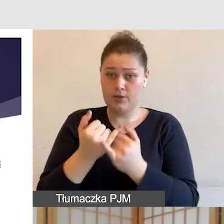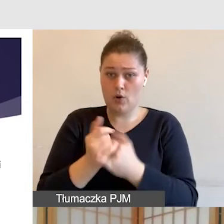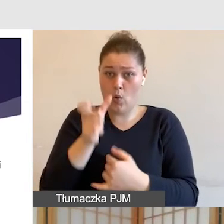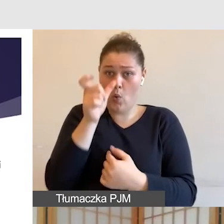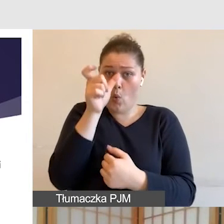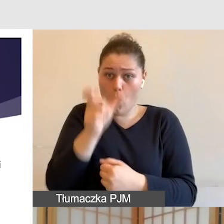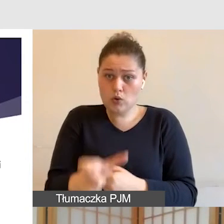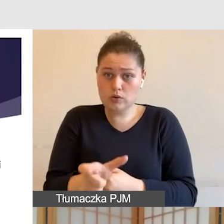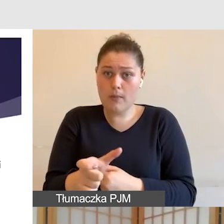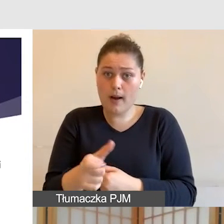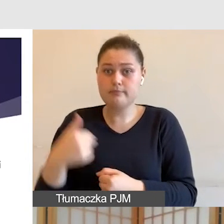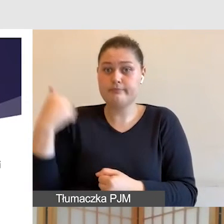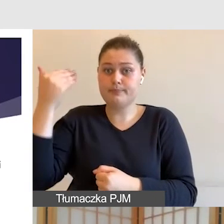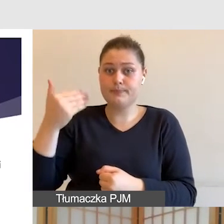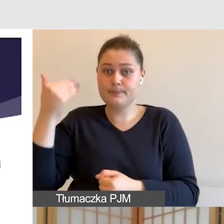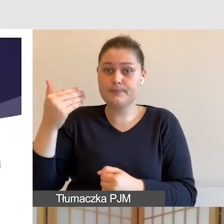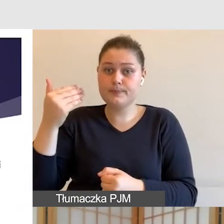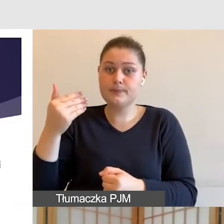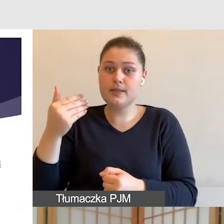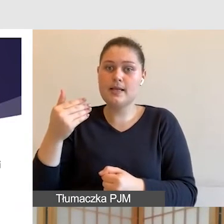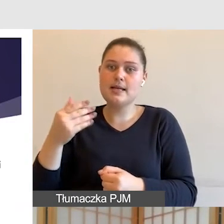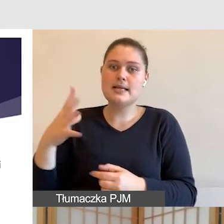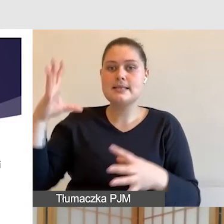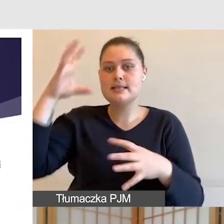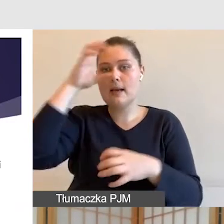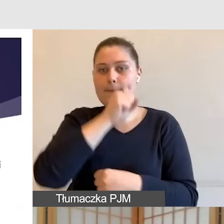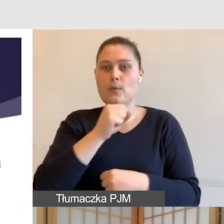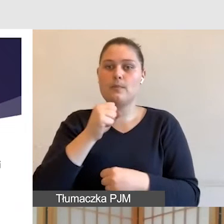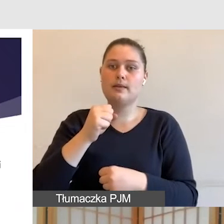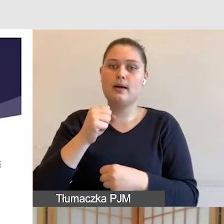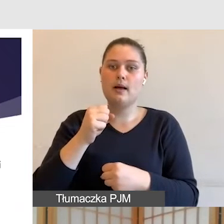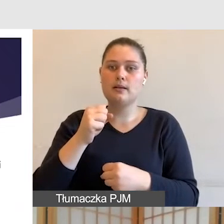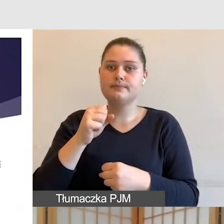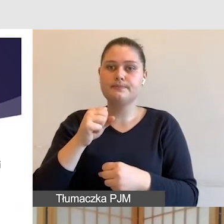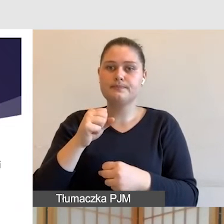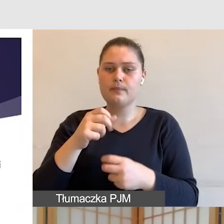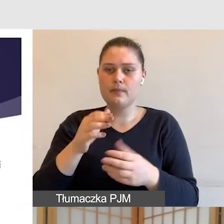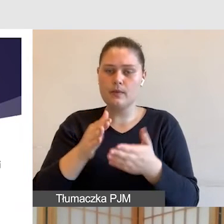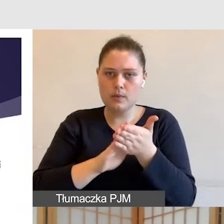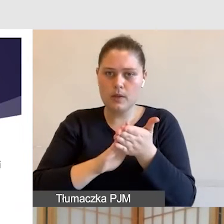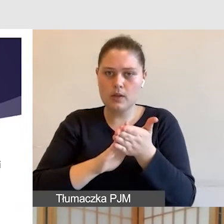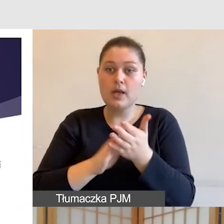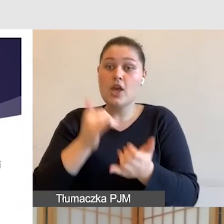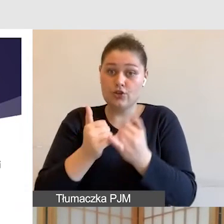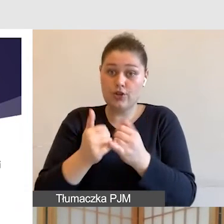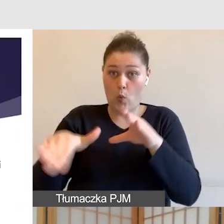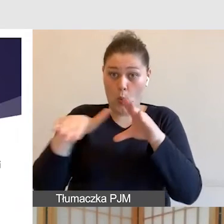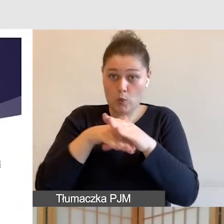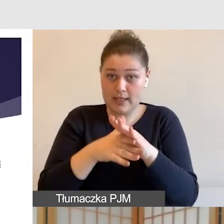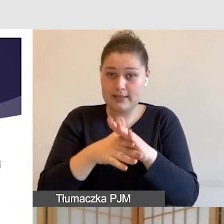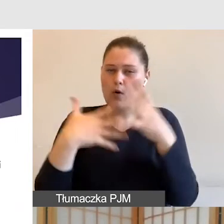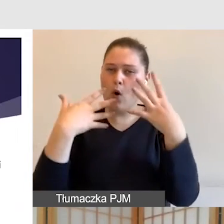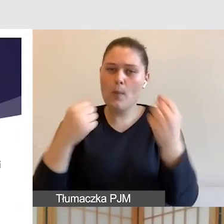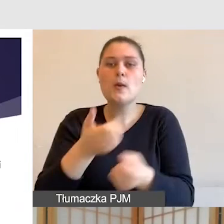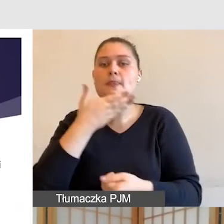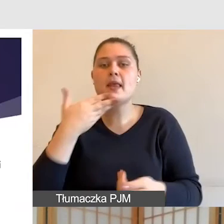elementów utraci ma bardzo ograniczony dostęp do przekazywanej przez nas informacji. Już sam fakt, że komunikacja